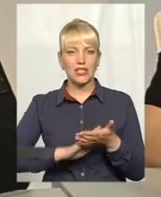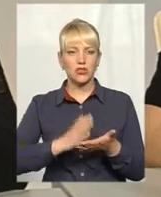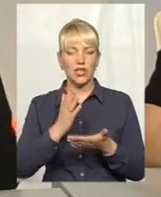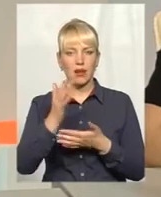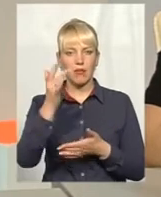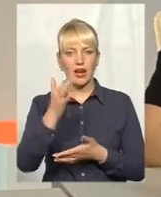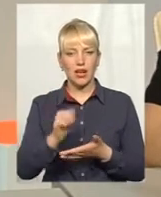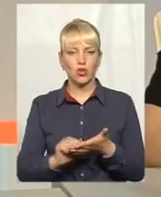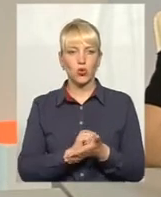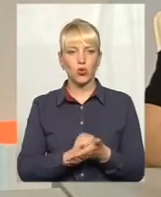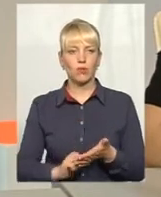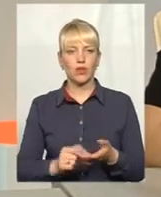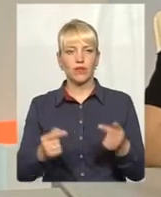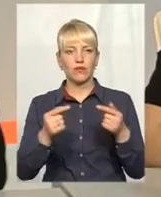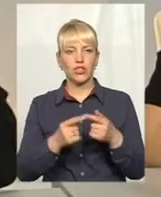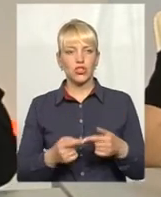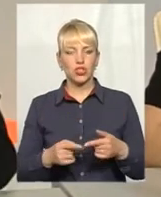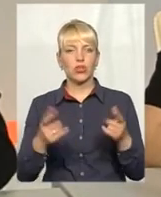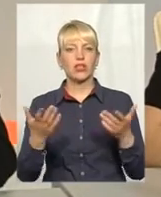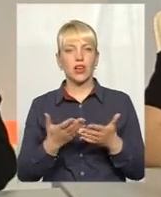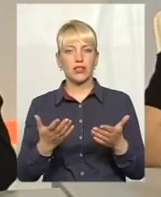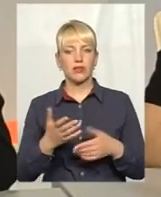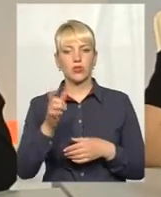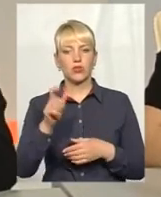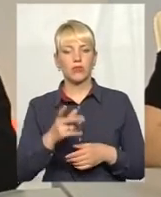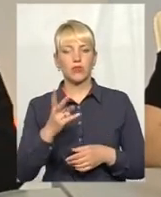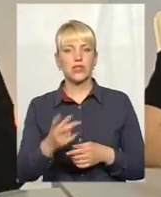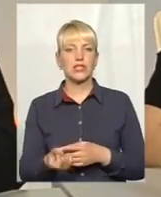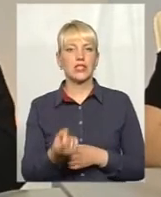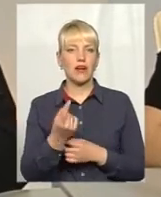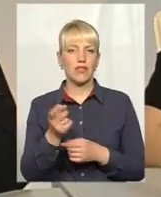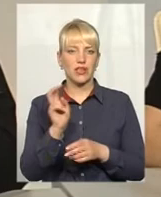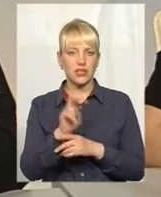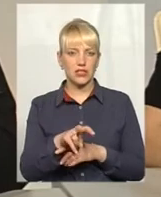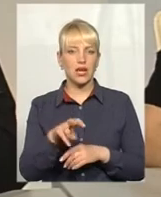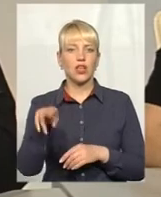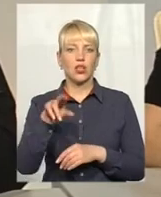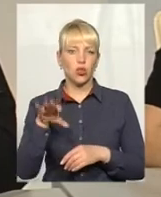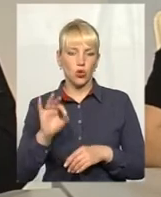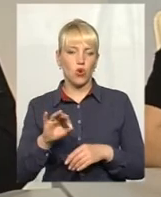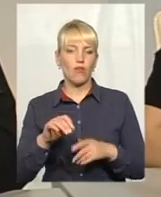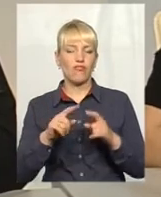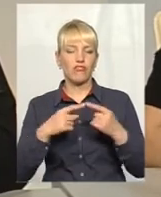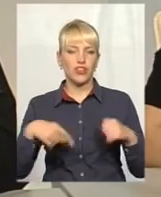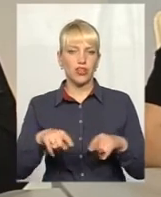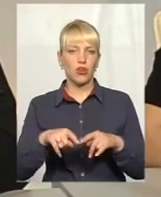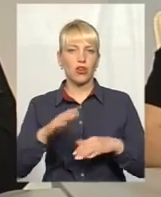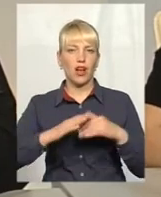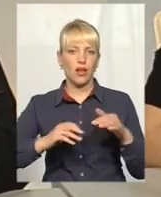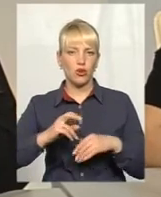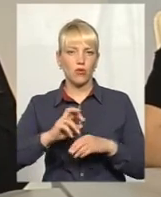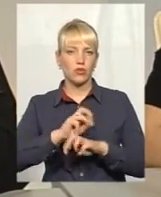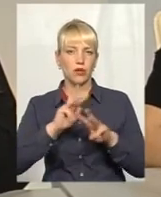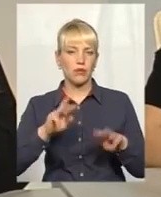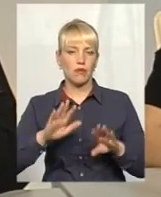документів, визначений чітко, з яким вона має з'явитися до відділу кадрового забезпечення. Після здачі всіх